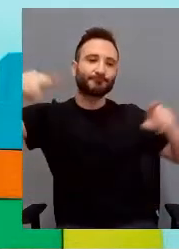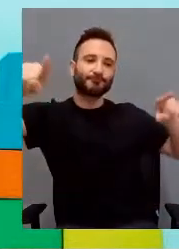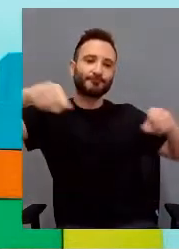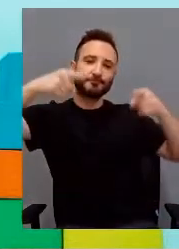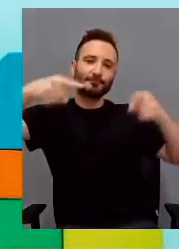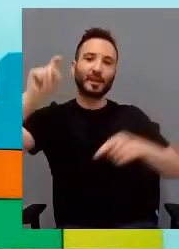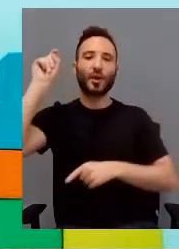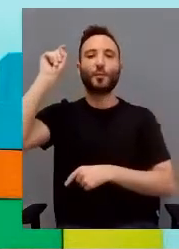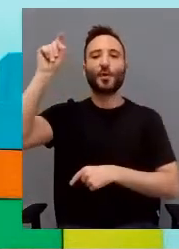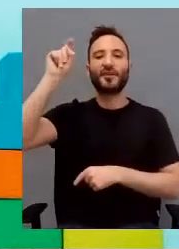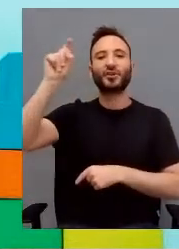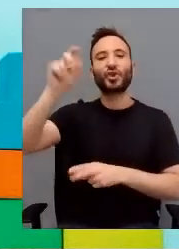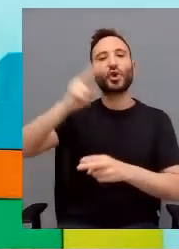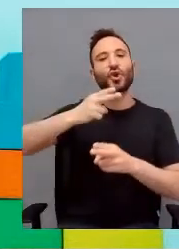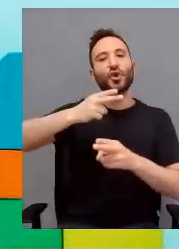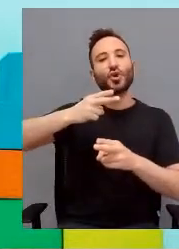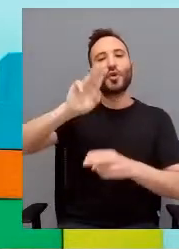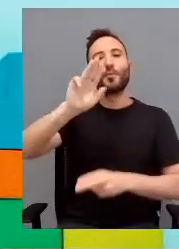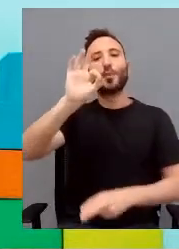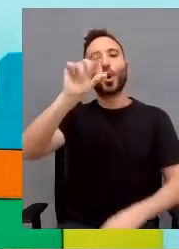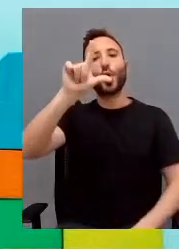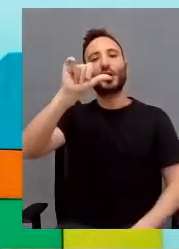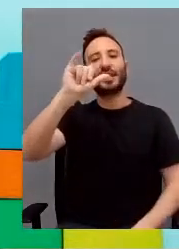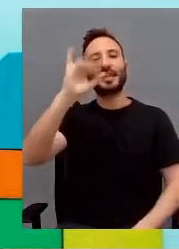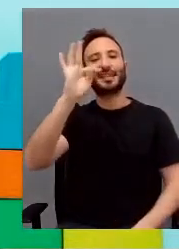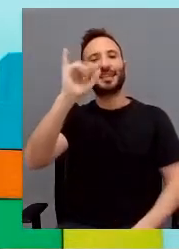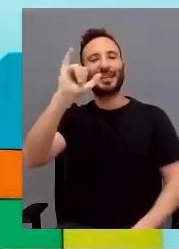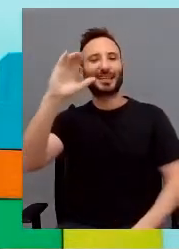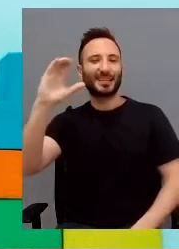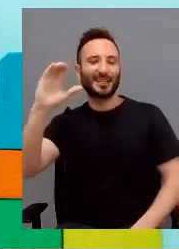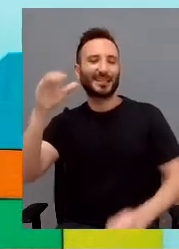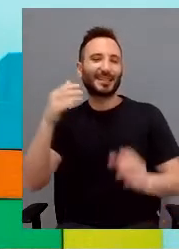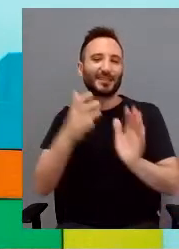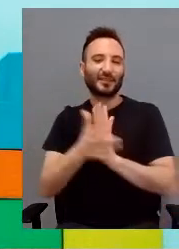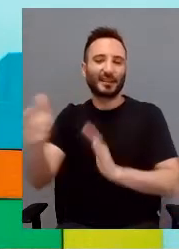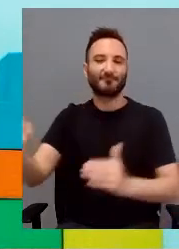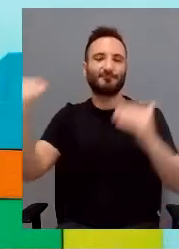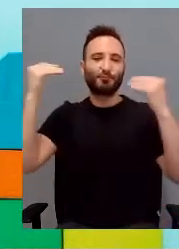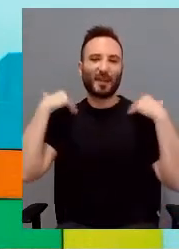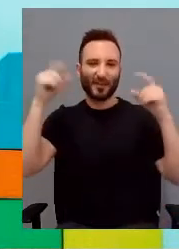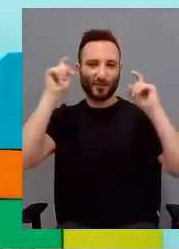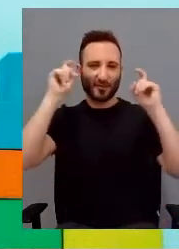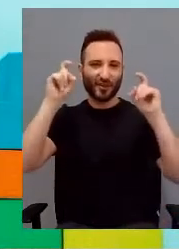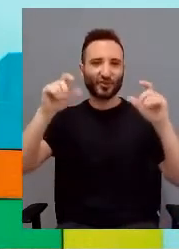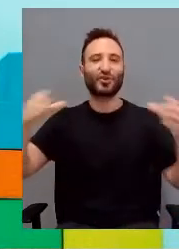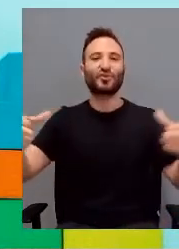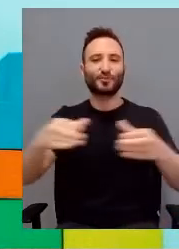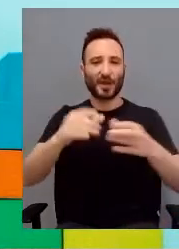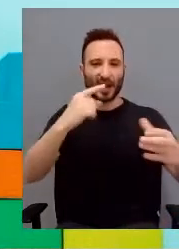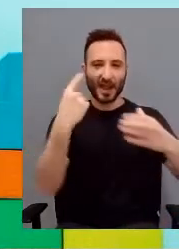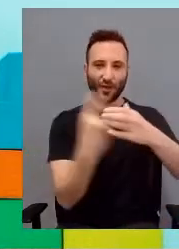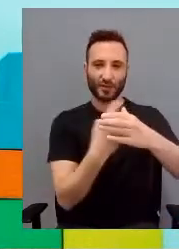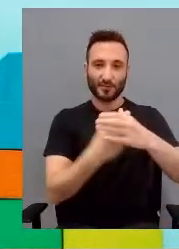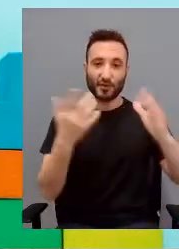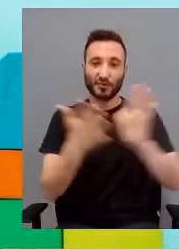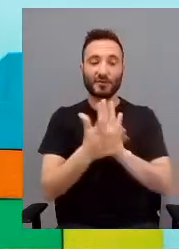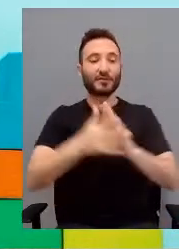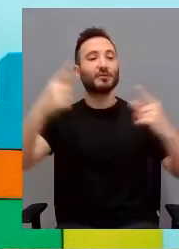Politi che coordina il laboratorio dell'autismo dirige questa